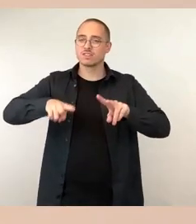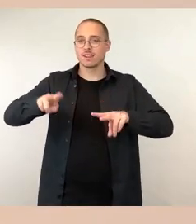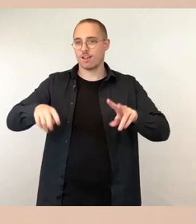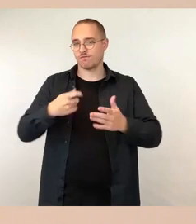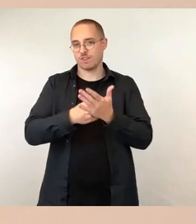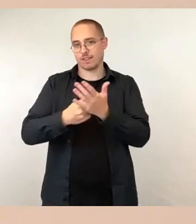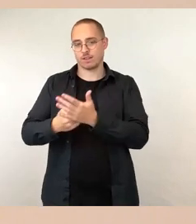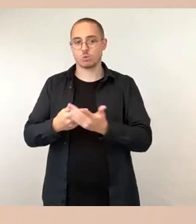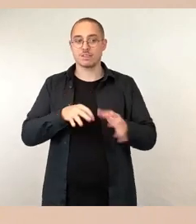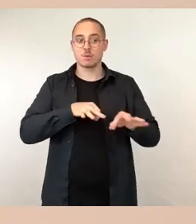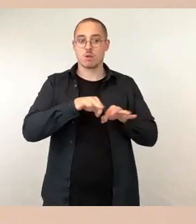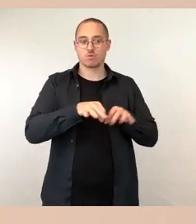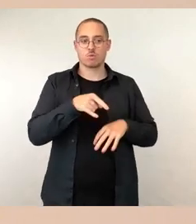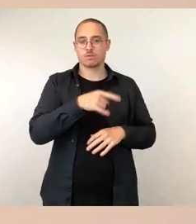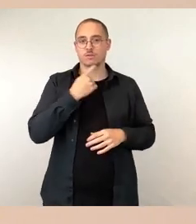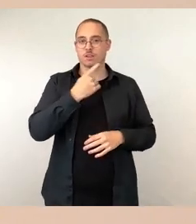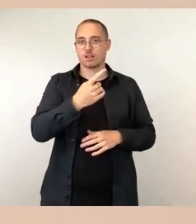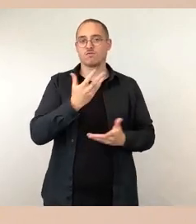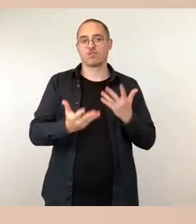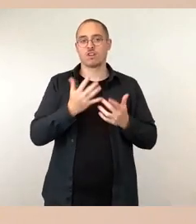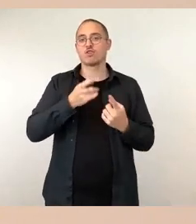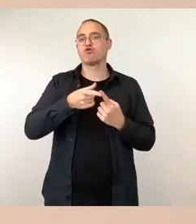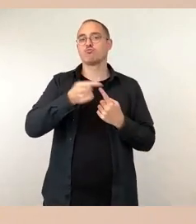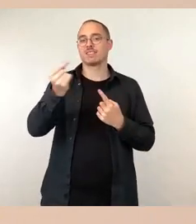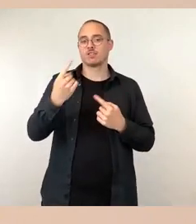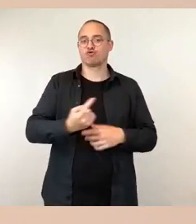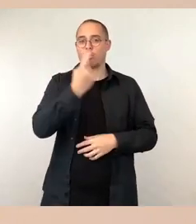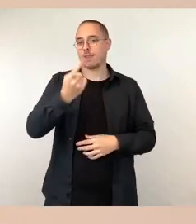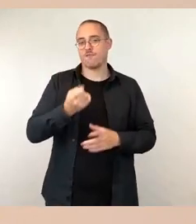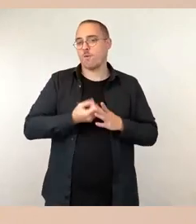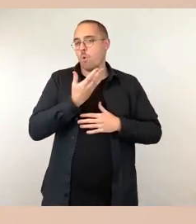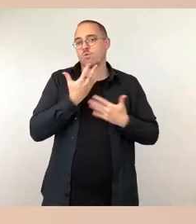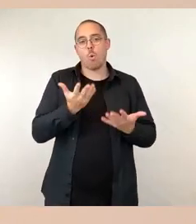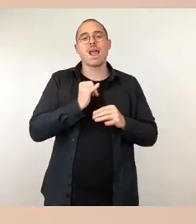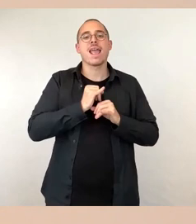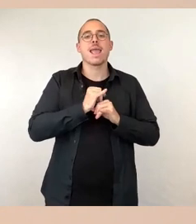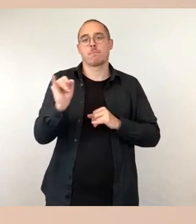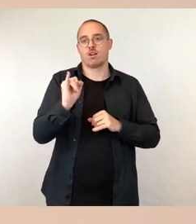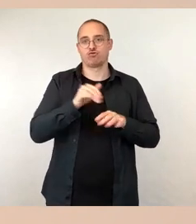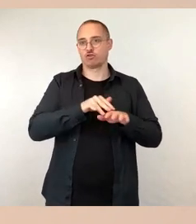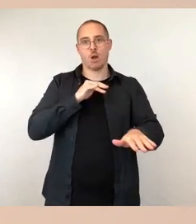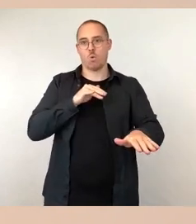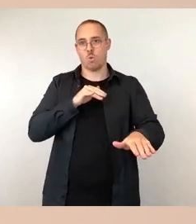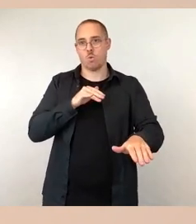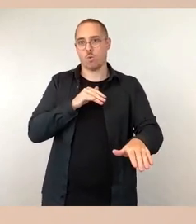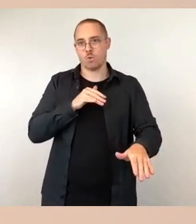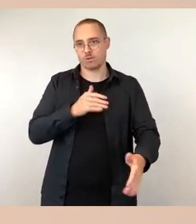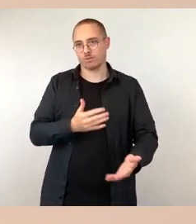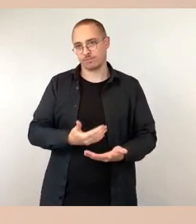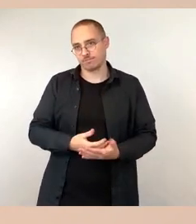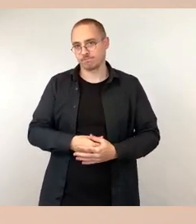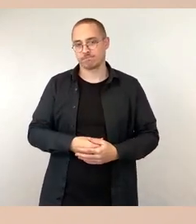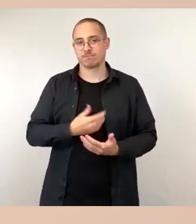Stau gibt es ja in der Spitzenstunde früh immer. Insofern haben wir ja das Simulationsergebnis